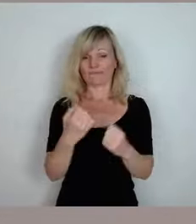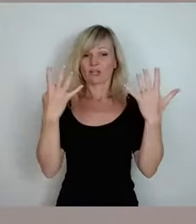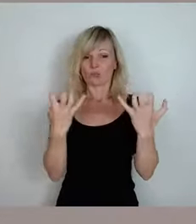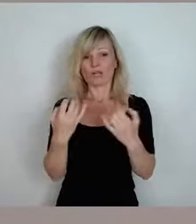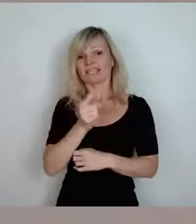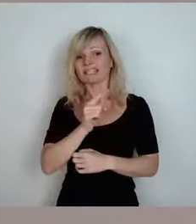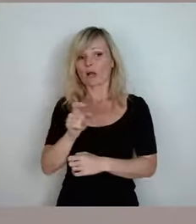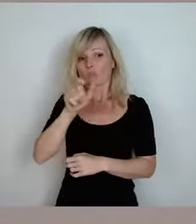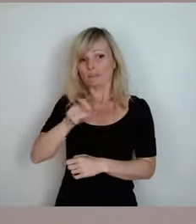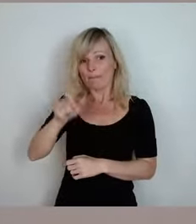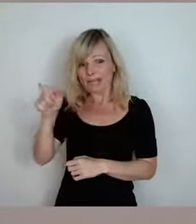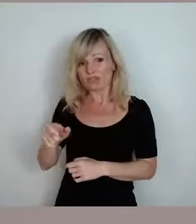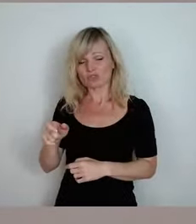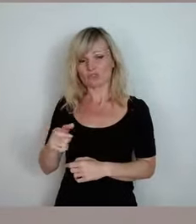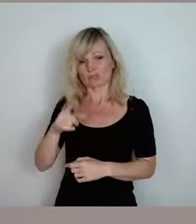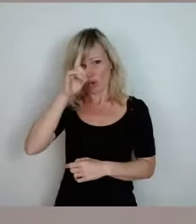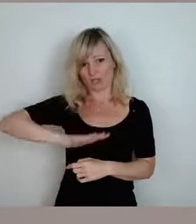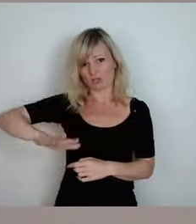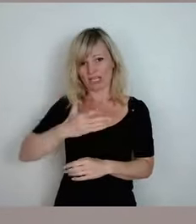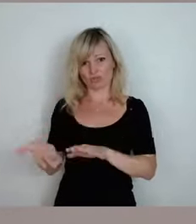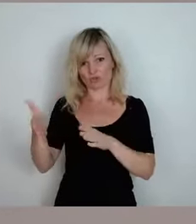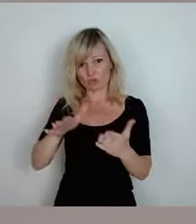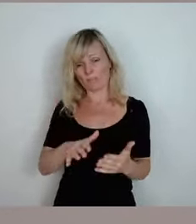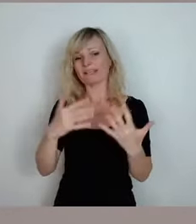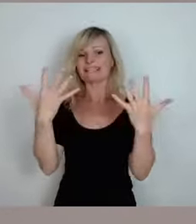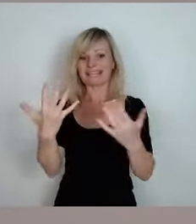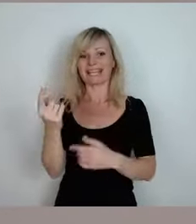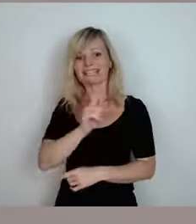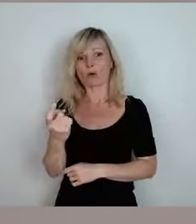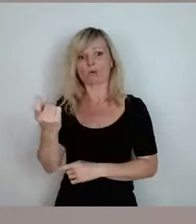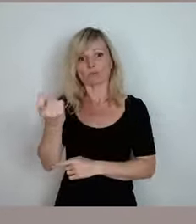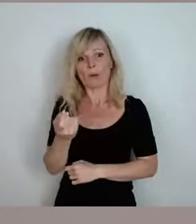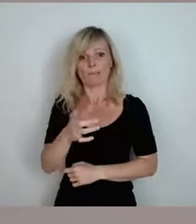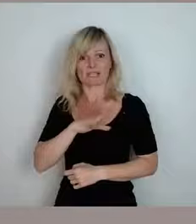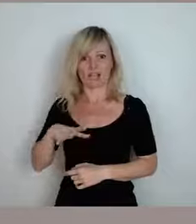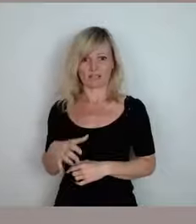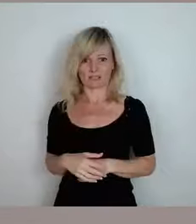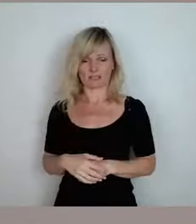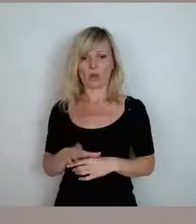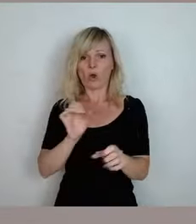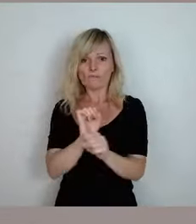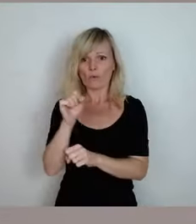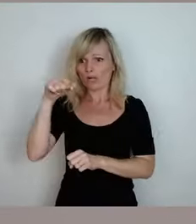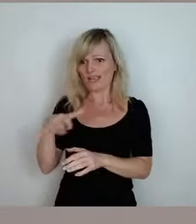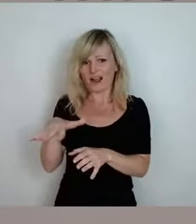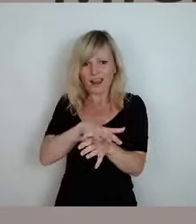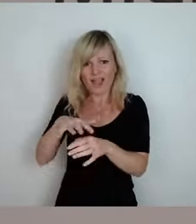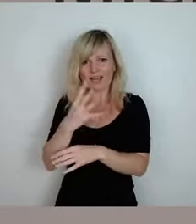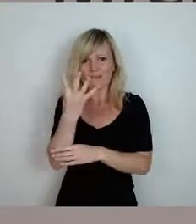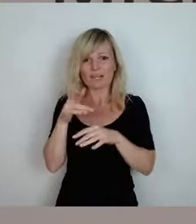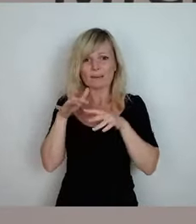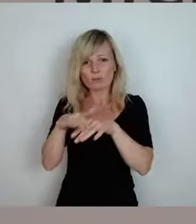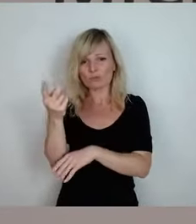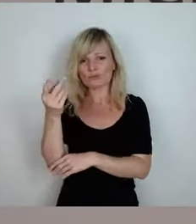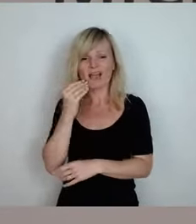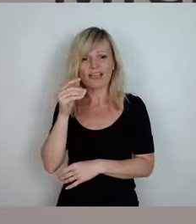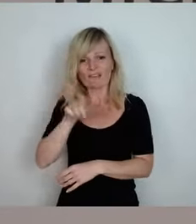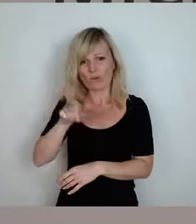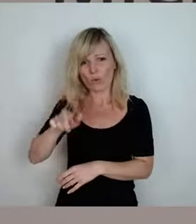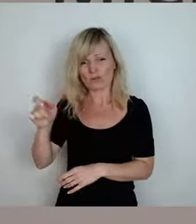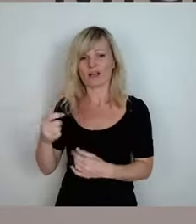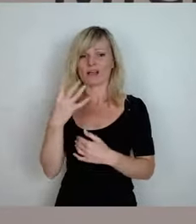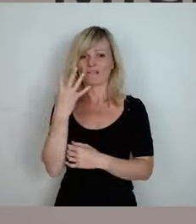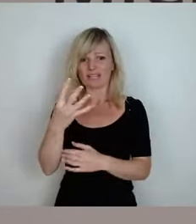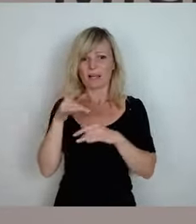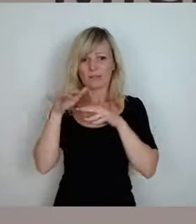gestorben sind, sind 10.000 aus Sachsen. Obwohl das hier so ein kleines Land mit vier Millionen Einwohnern ist, wir haben vier Millionen zu 80